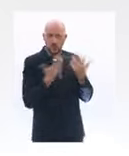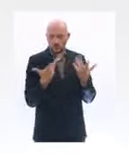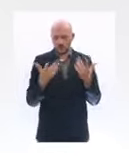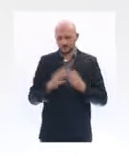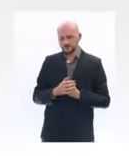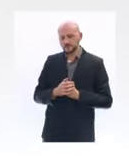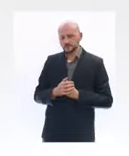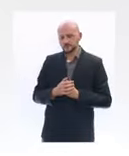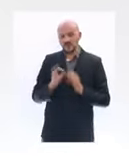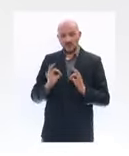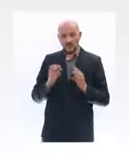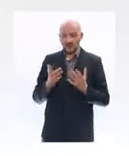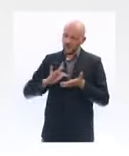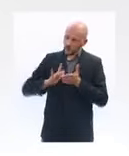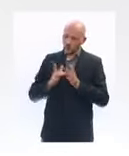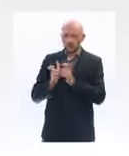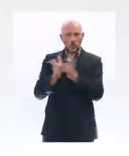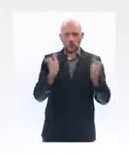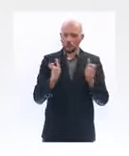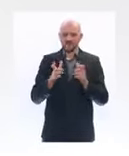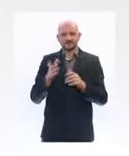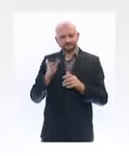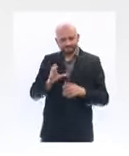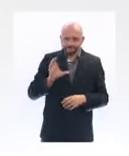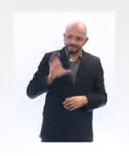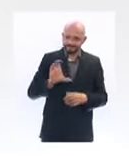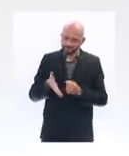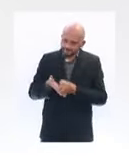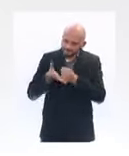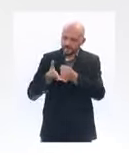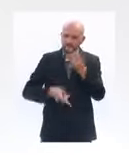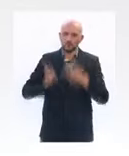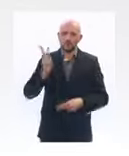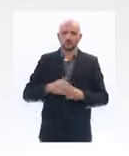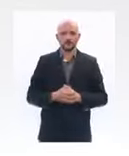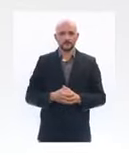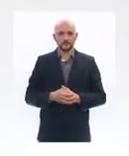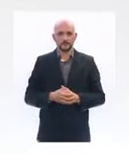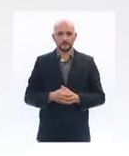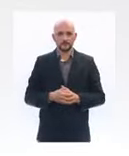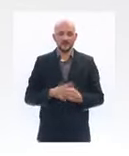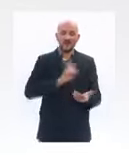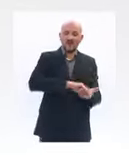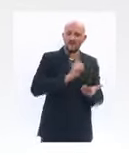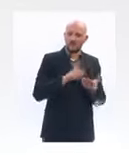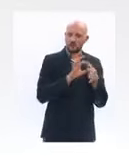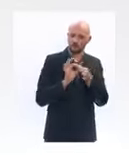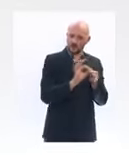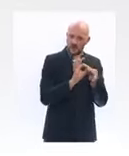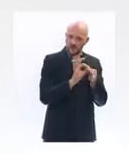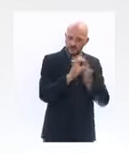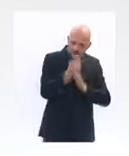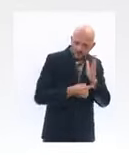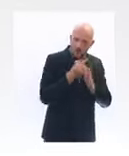dispositifs de soutien aux entreprises. Le fonds de solidarité d'abord. Il sera réactivé pour toutes les